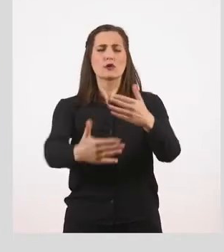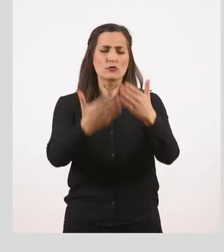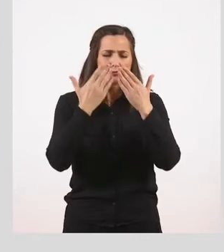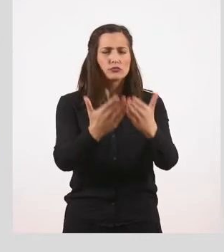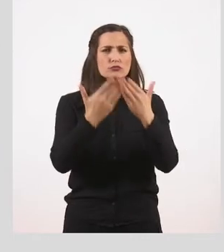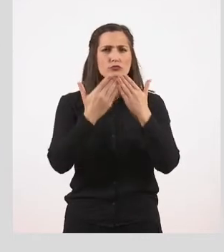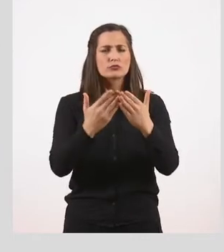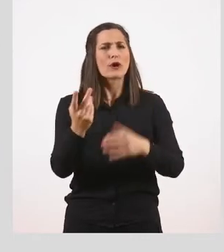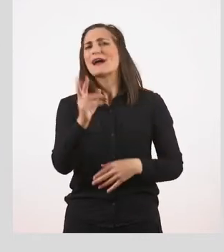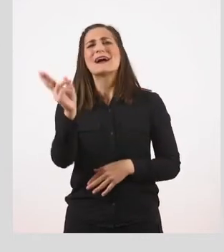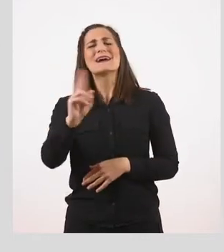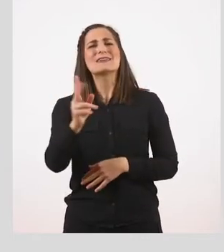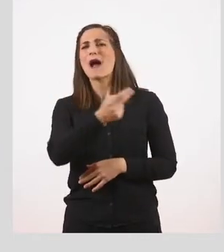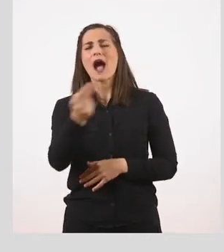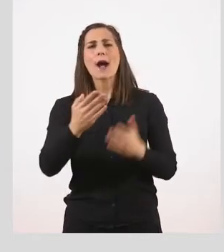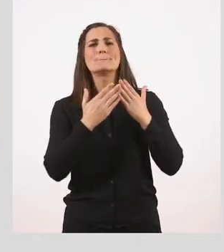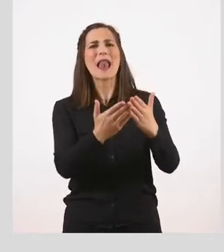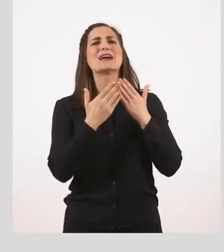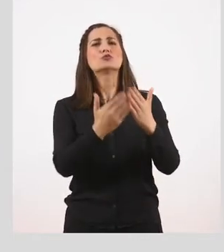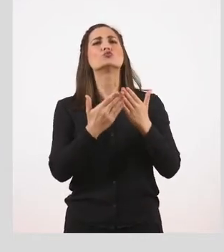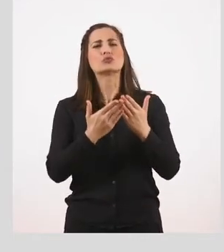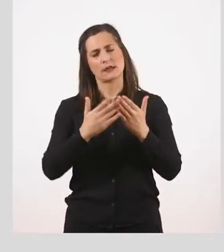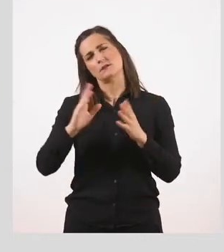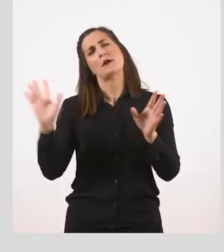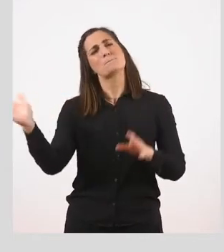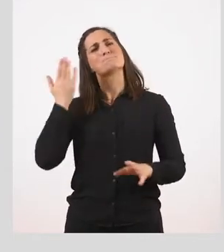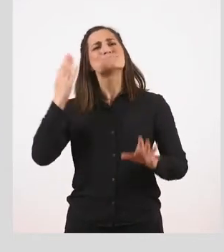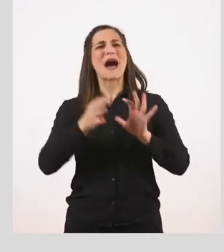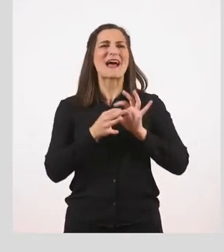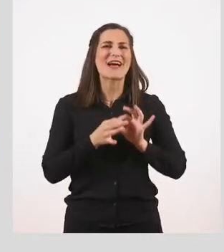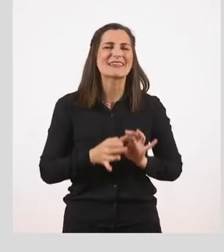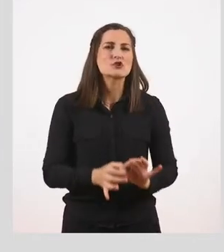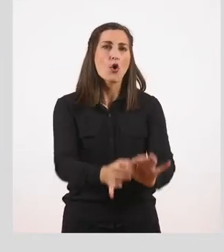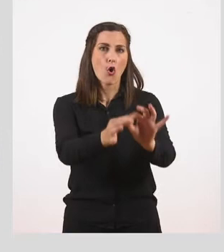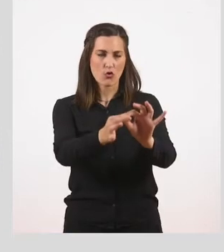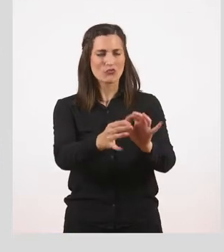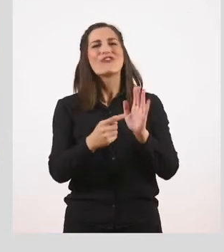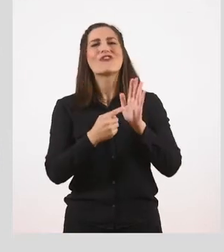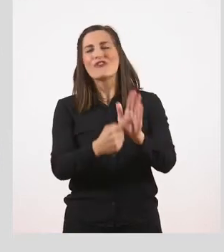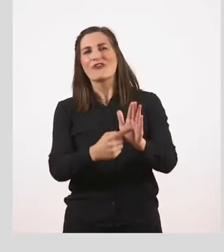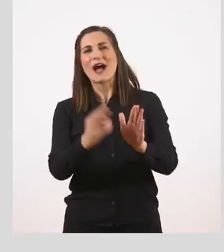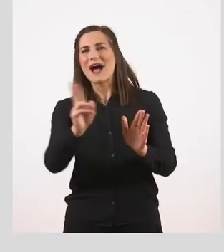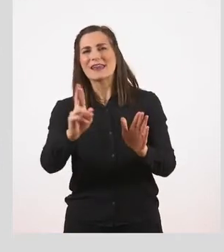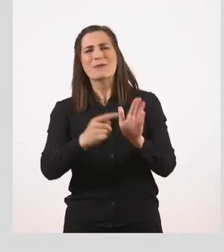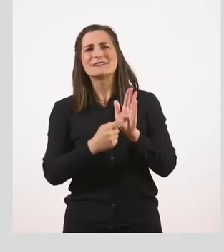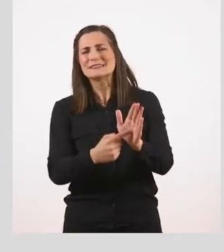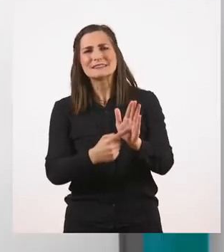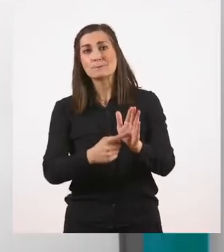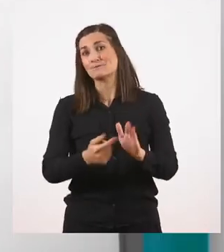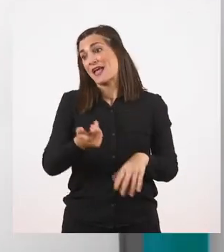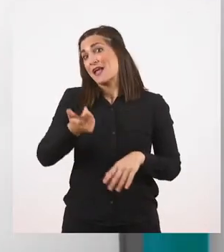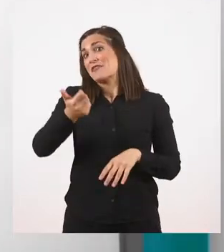Το ρήμα μας εδώ είναι το ρήμα μελετούσε. Βρίσκεται στο χρόνο παρατατικό. Δηλώνει δηλαδή ότι έκανε κάτι